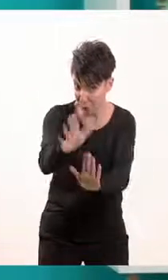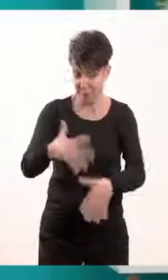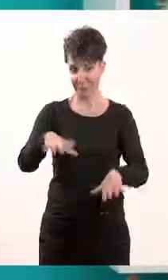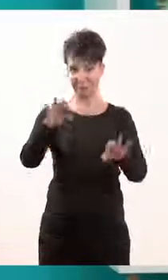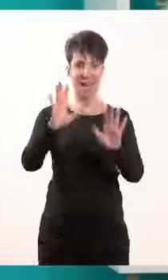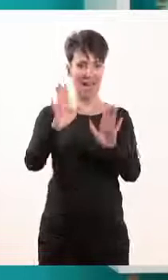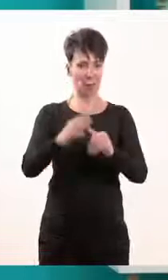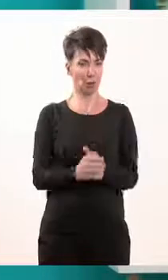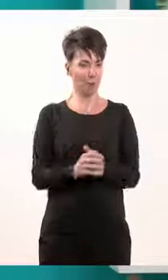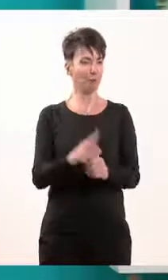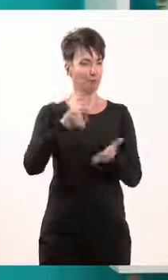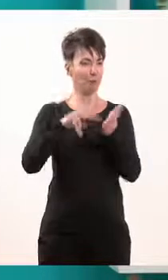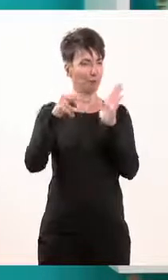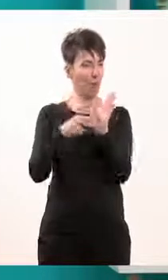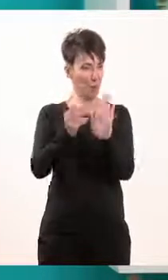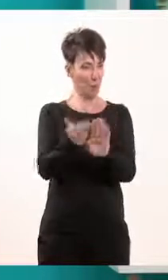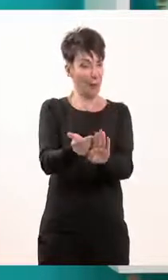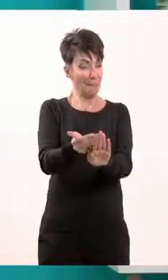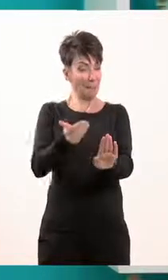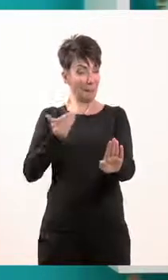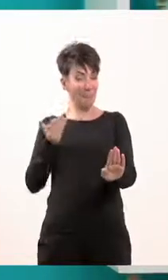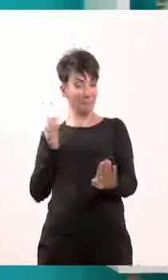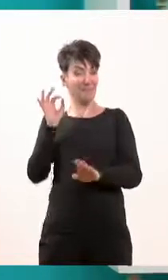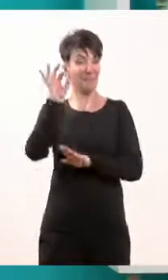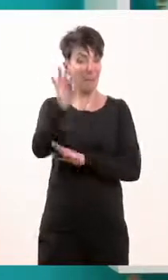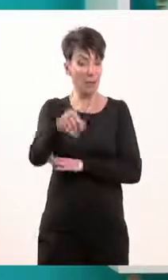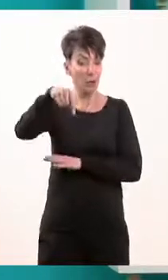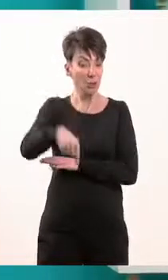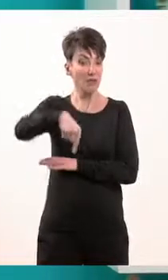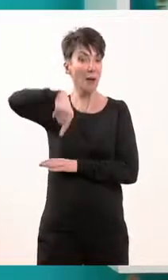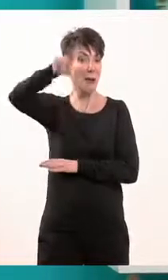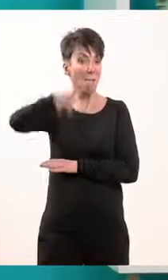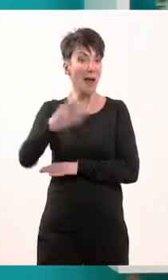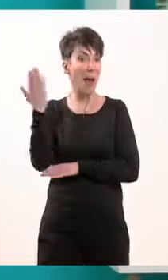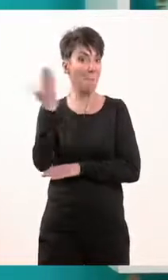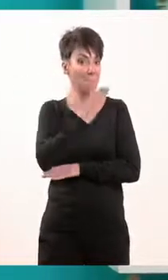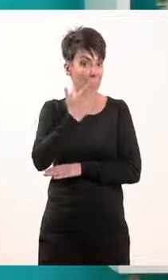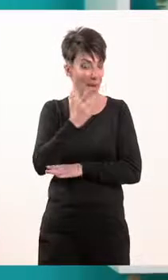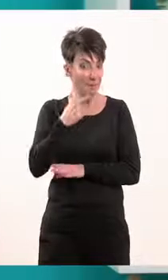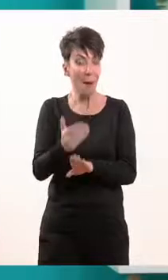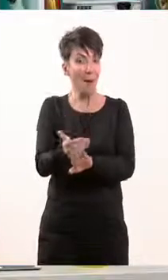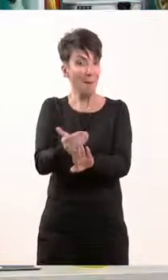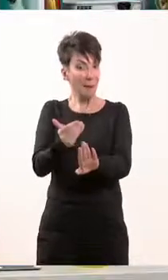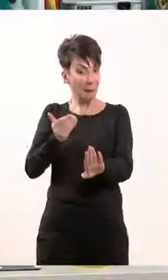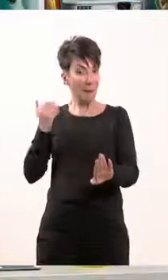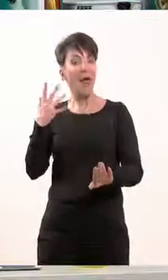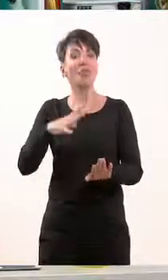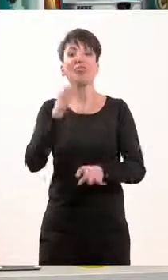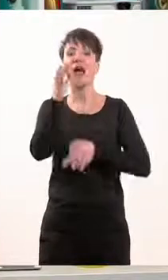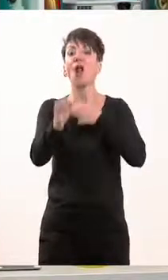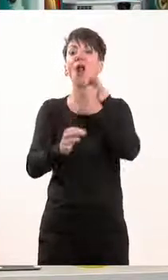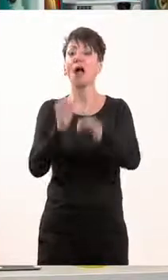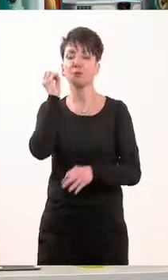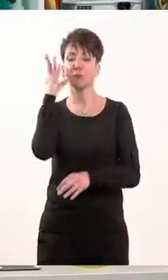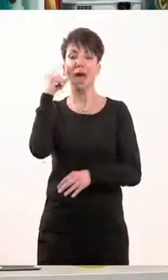θυμίσω, πριν πάω συγκεκριμένα στο σημερινό μας μάθημα και στο περιεχόμενό του, ποιο είναι